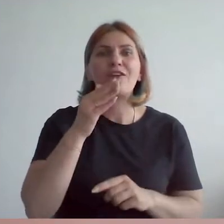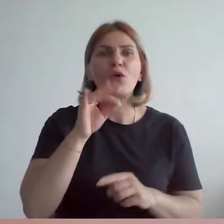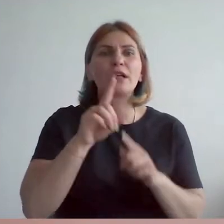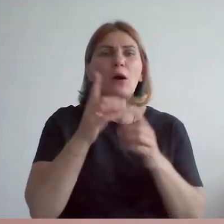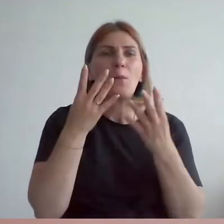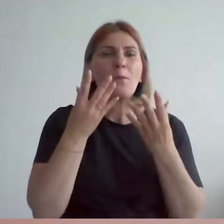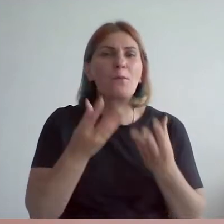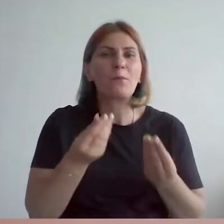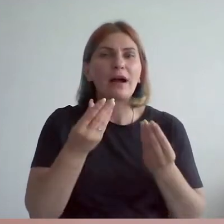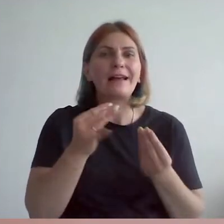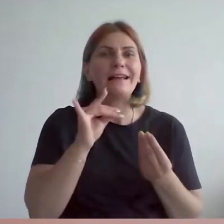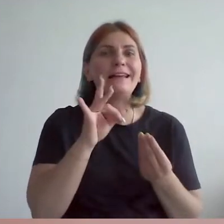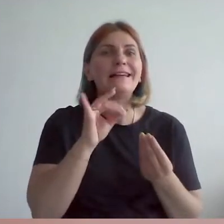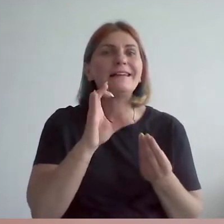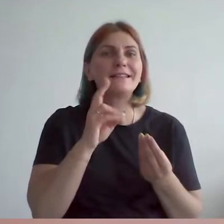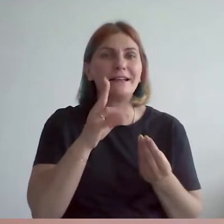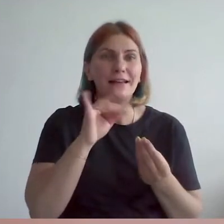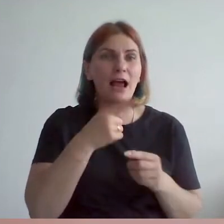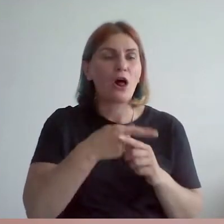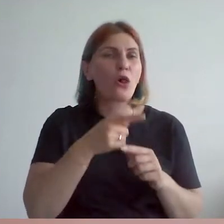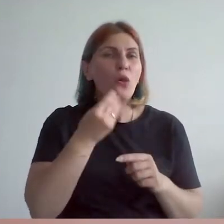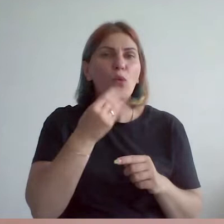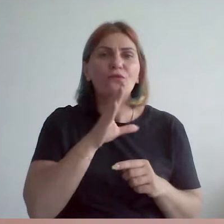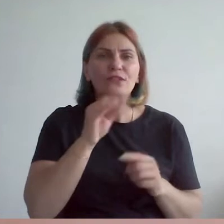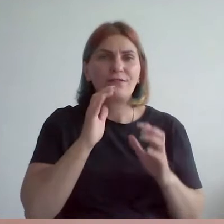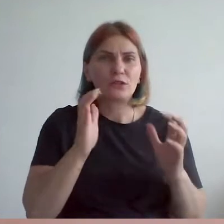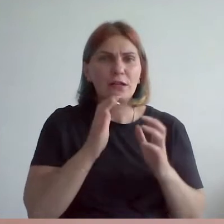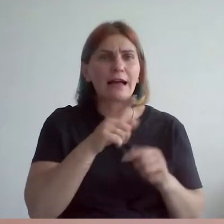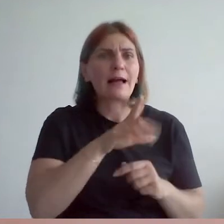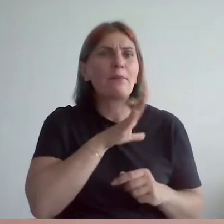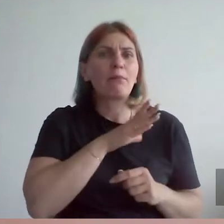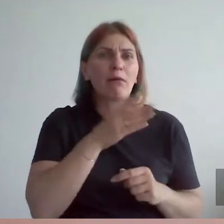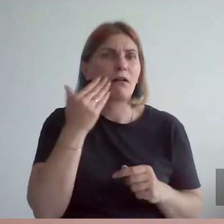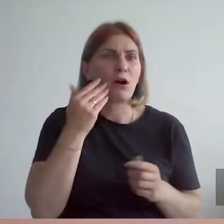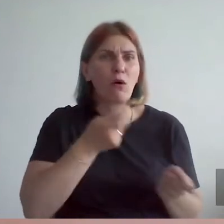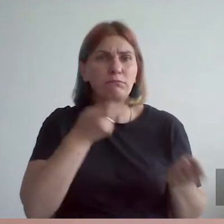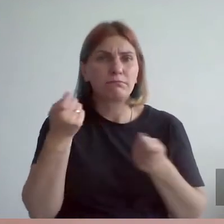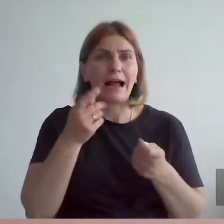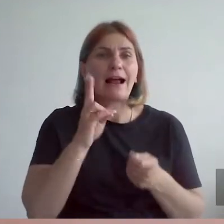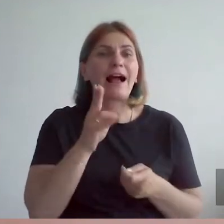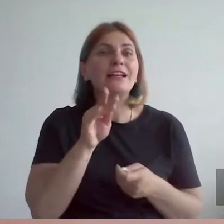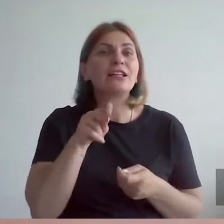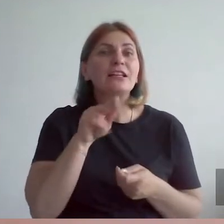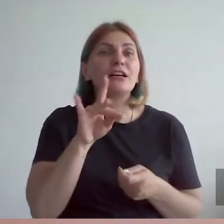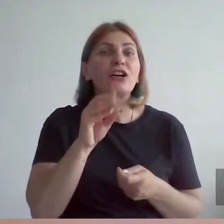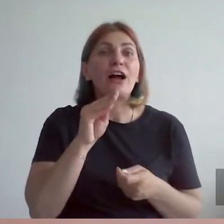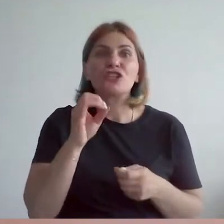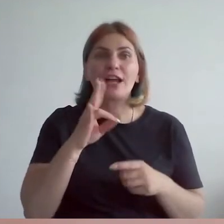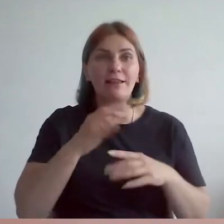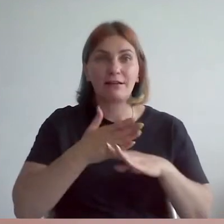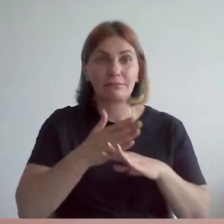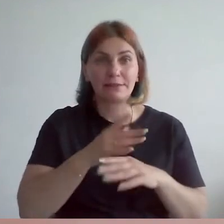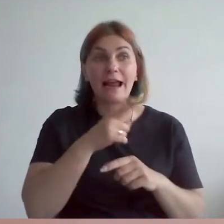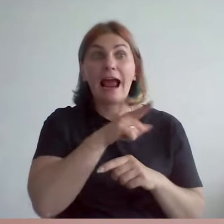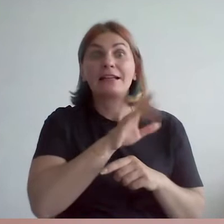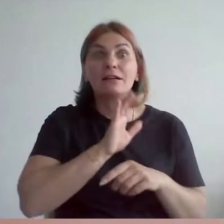ириска. Они лучше всего хранились, и проще их было перевозить. Они как дрожжей не бились. И они просто разлетались, разъезжались по